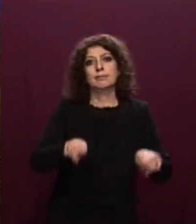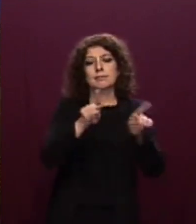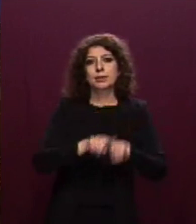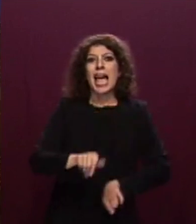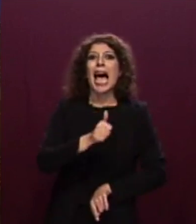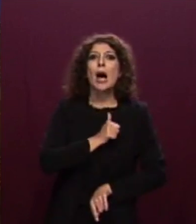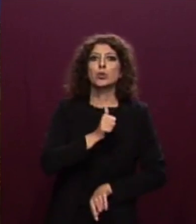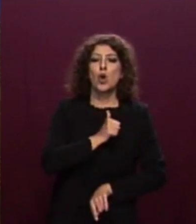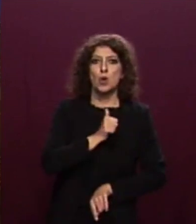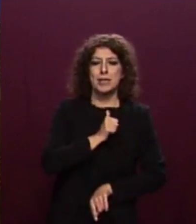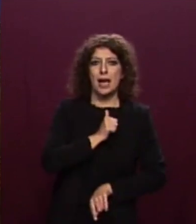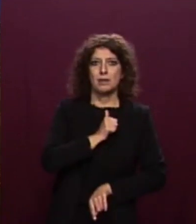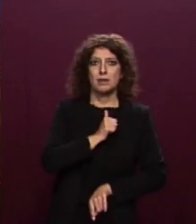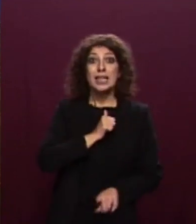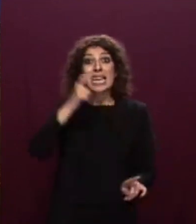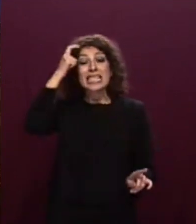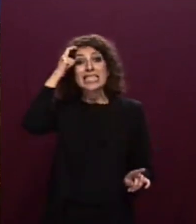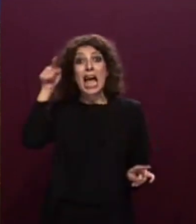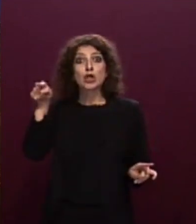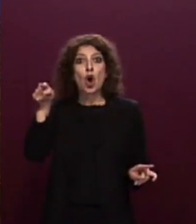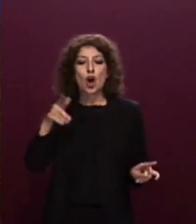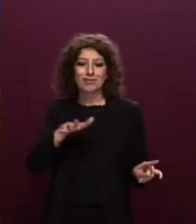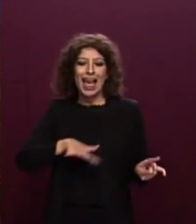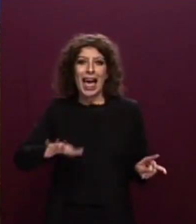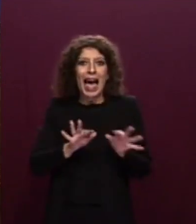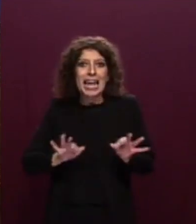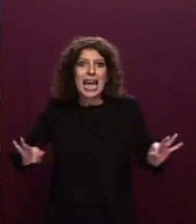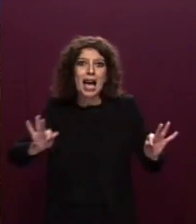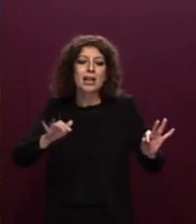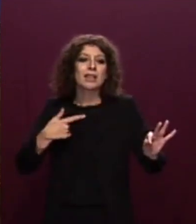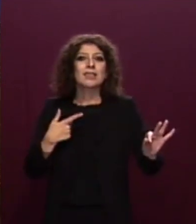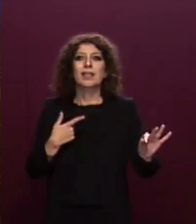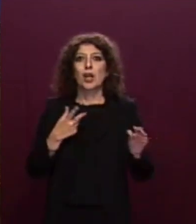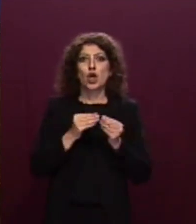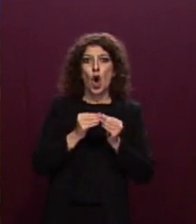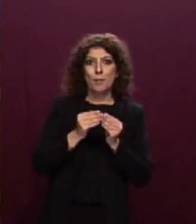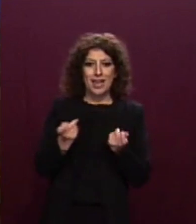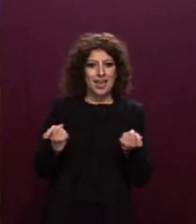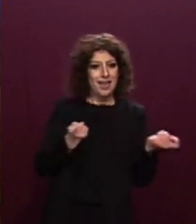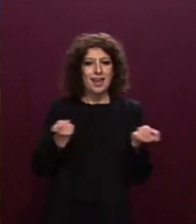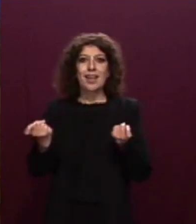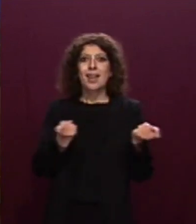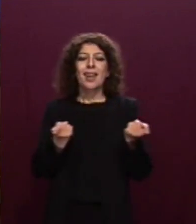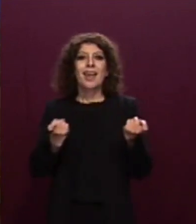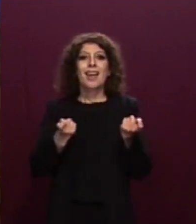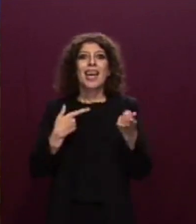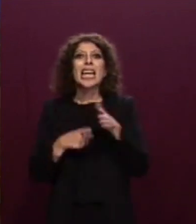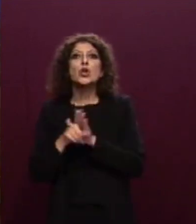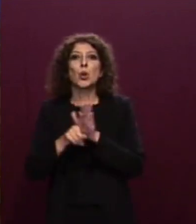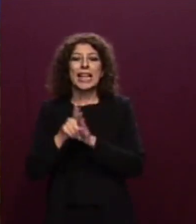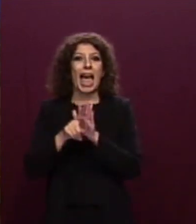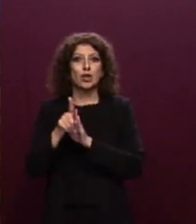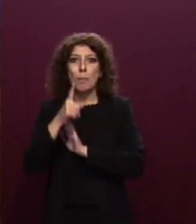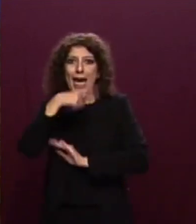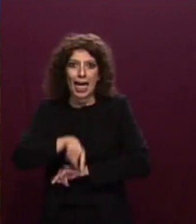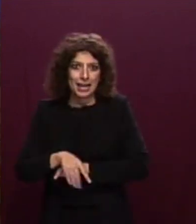diminuisce la capacità dello Stato di area SAR di dirigere e condurre a buon fine le operazioni di salvataggio. Se poi, come è avvenuto nei